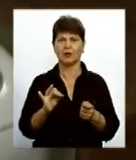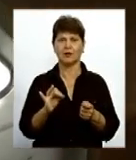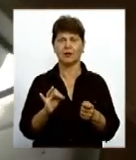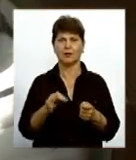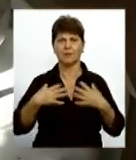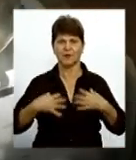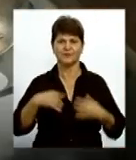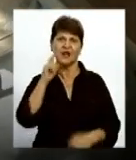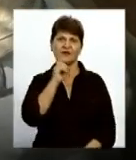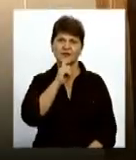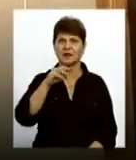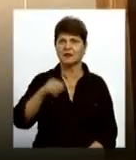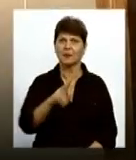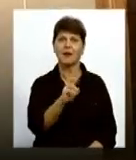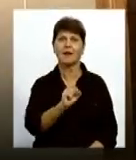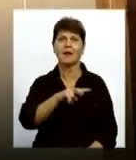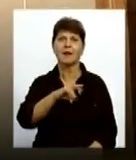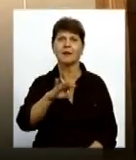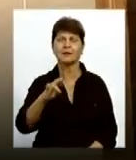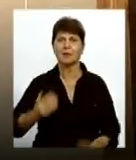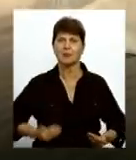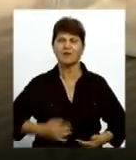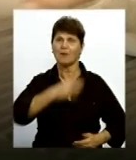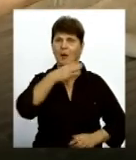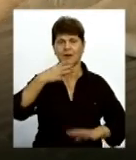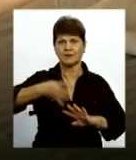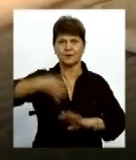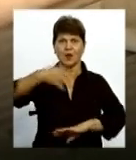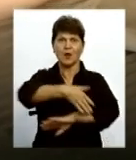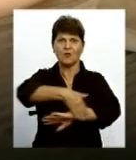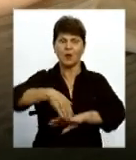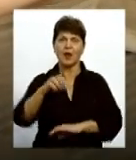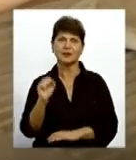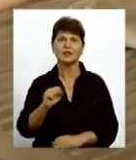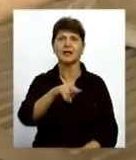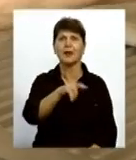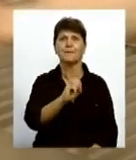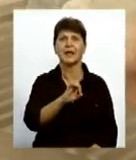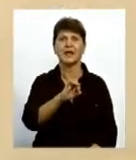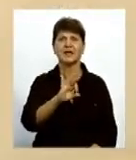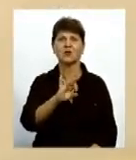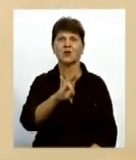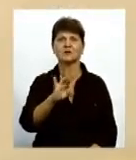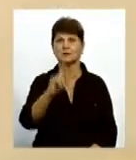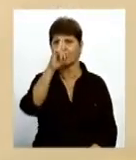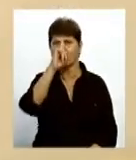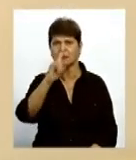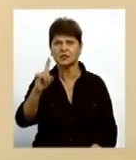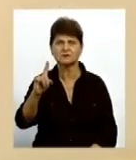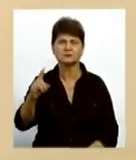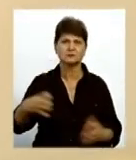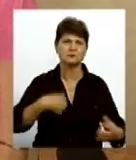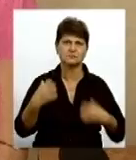Вінничанка Тамара Калініна проживає у багатоповерхівці по вулиці Андрія Первозванного Бідкається вже місяць, як без